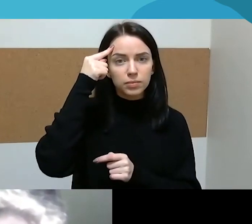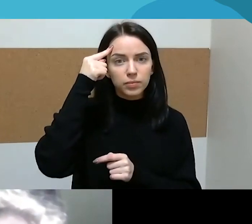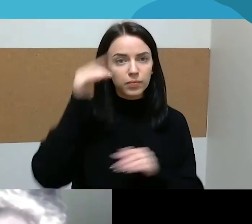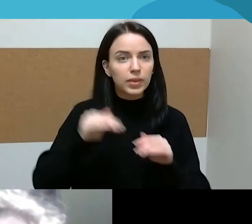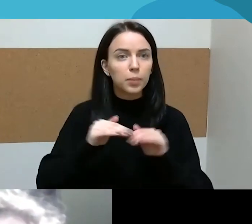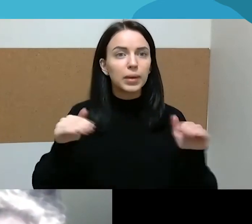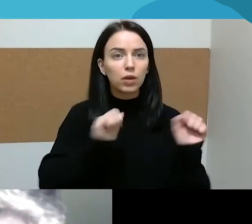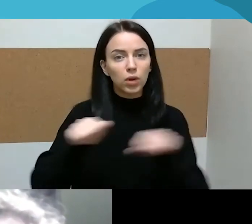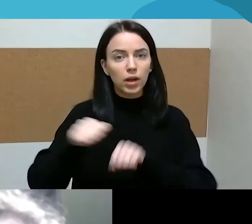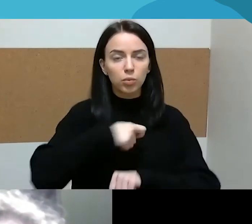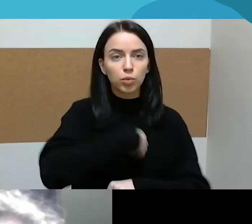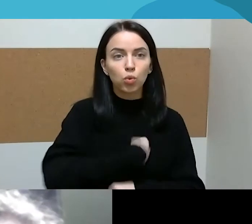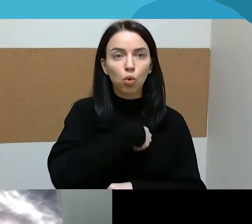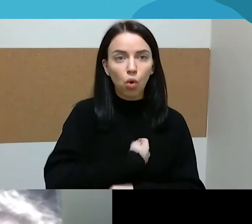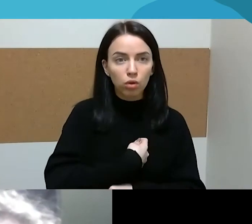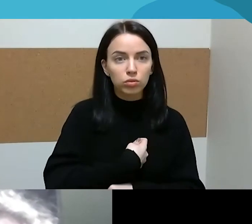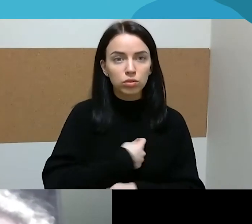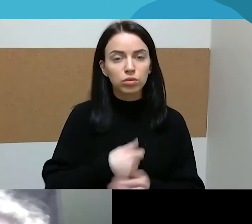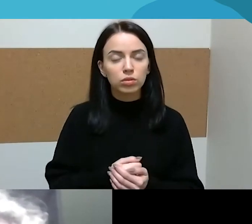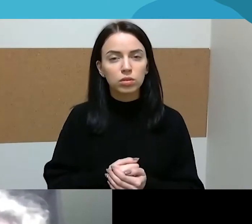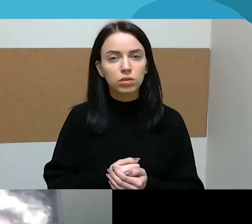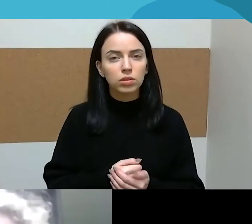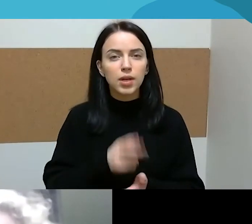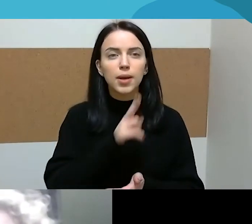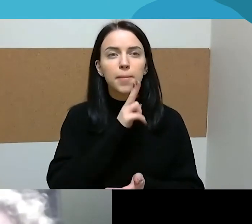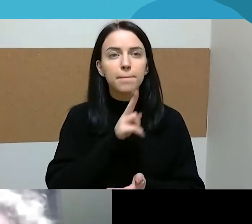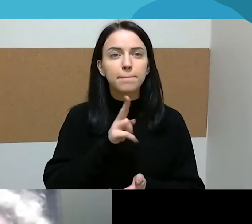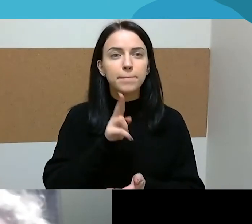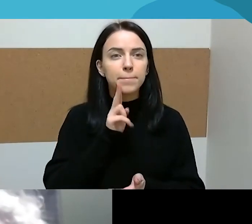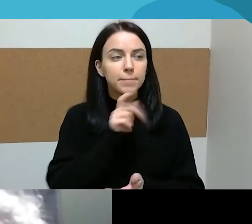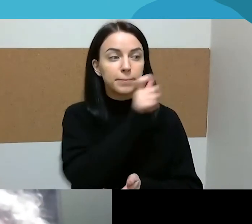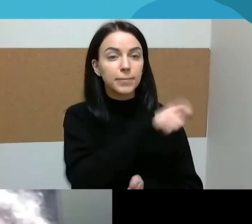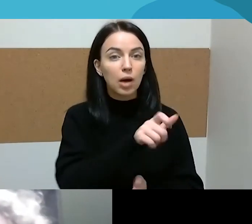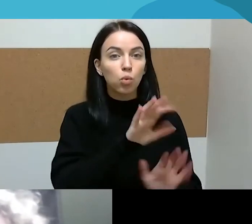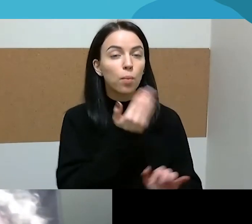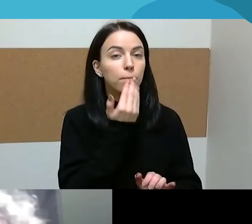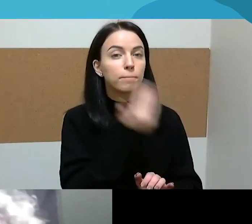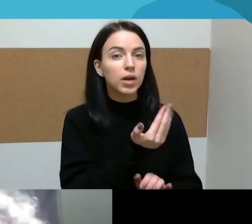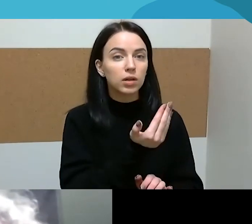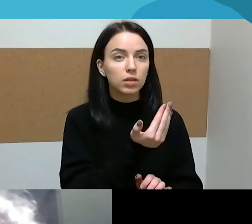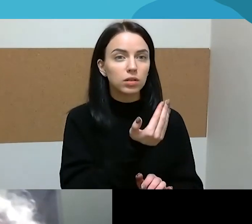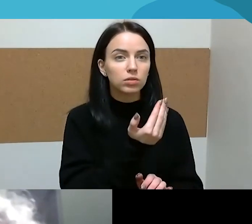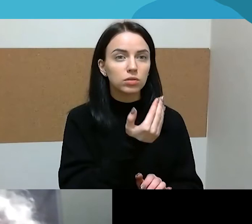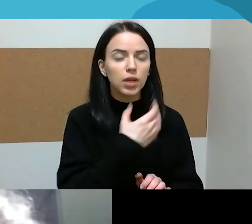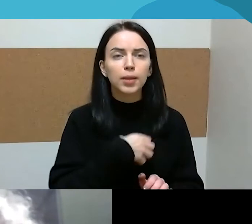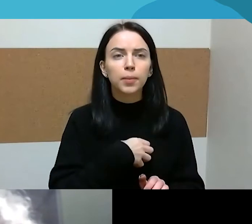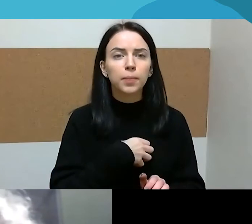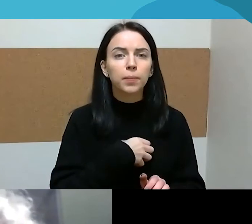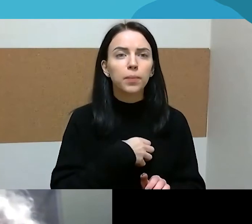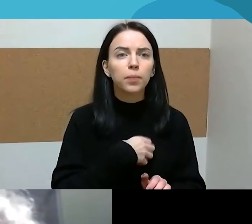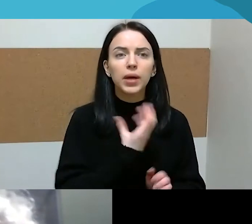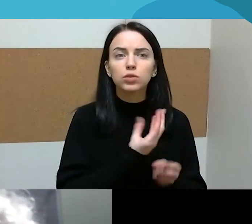momentų, kad mamos paklaustos, ko jos bijo netekti, jeigu